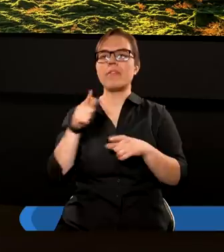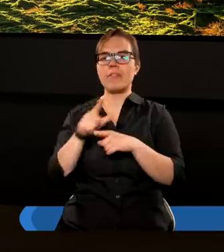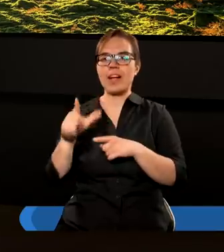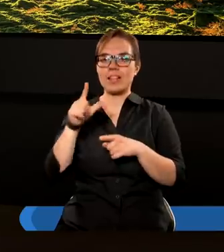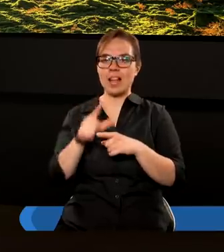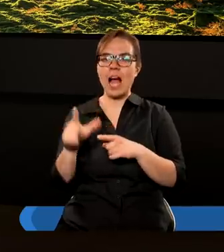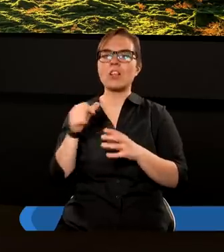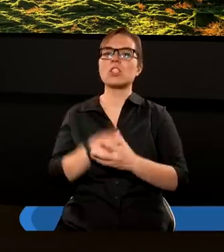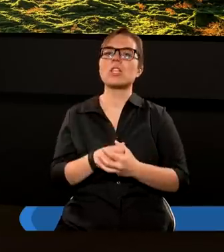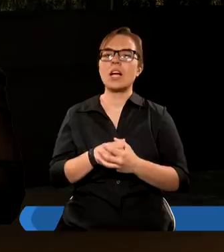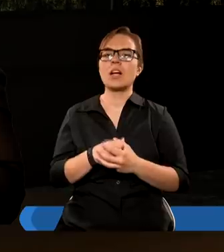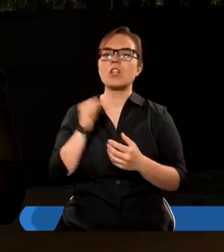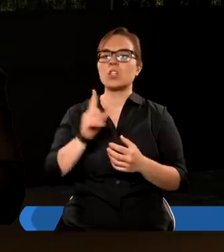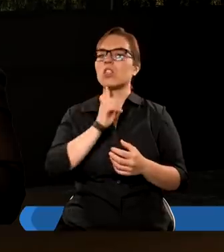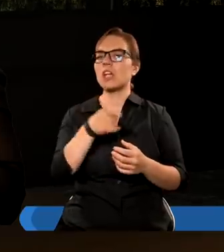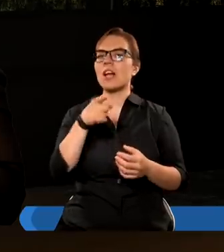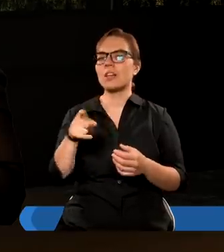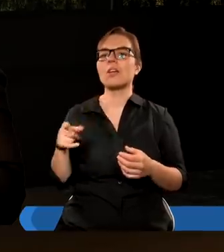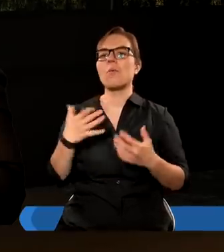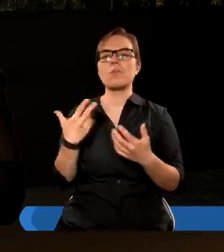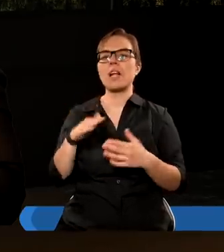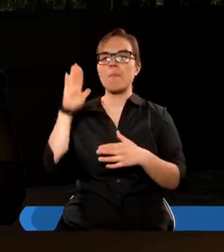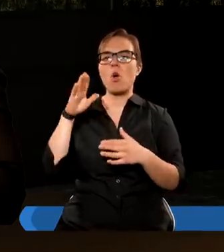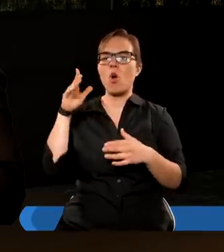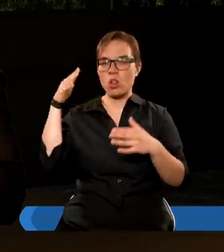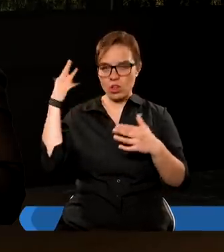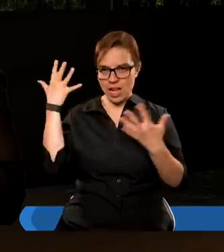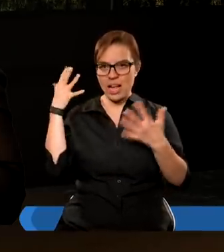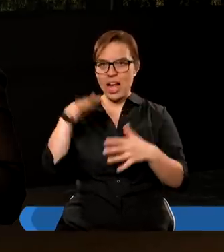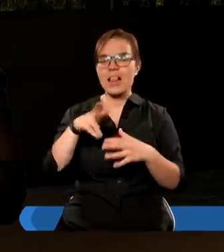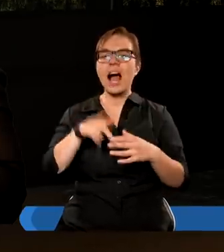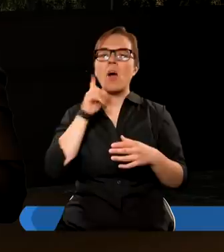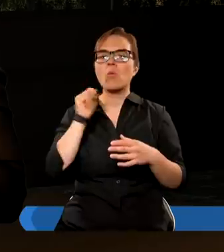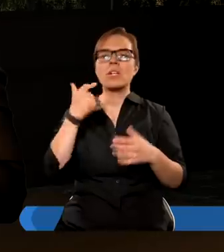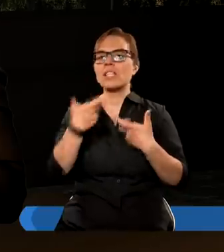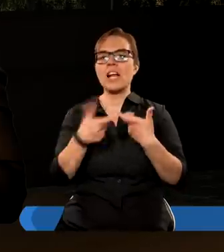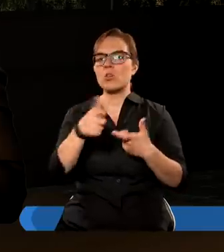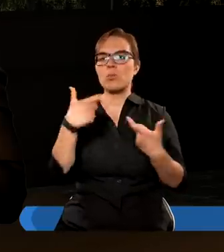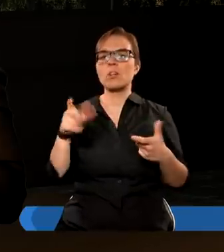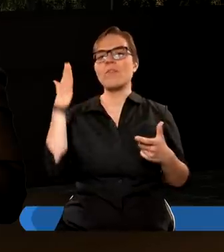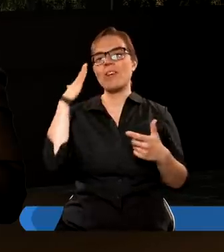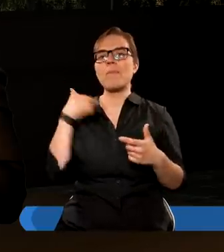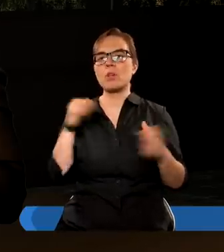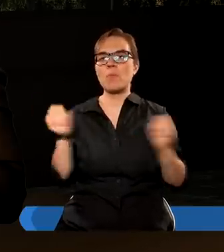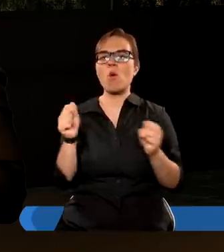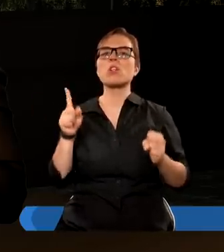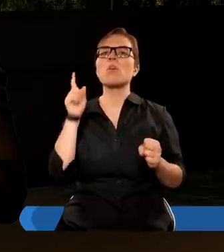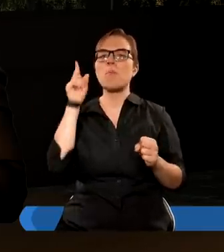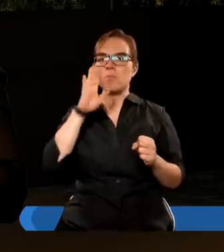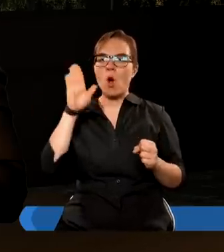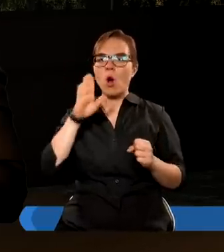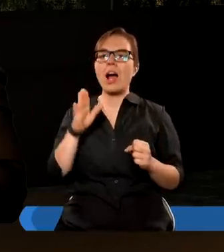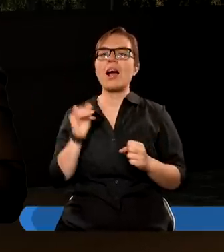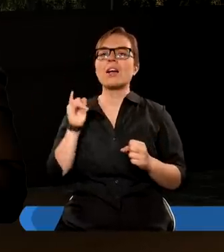12. I rzekł Nie podnoś ręki na chłopca i nie czyń mu nic, bo teraz wiem, że boisz się Boga,